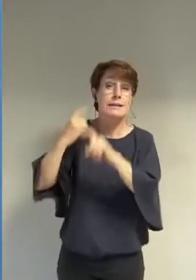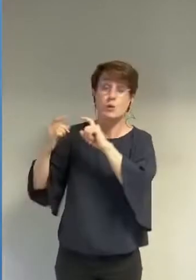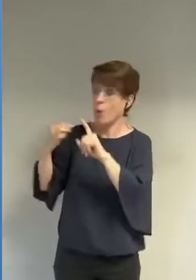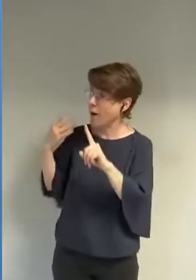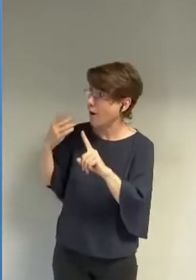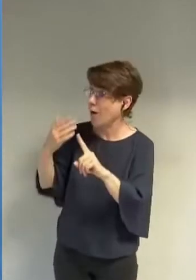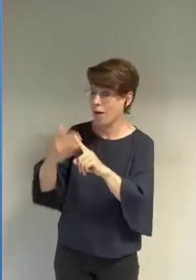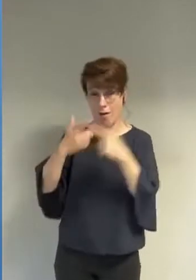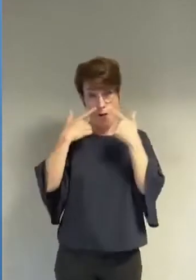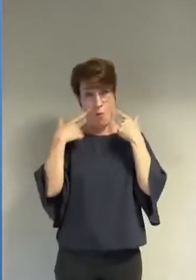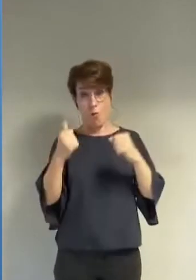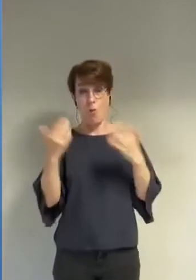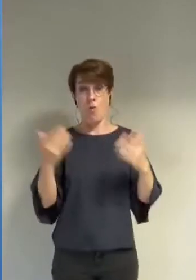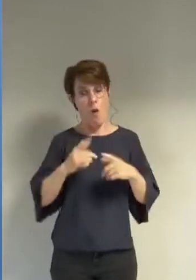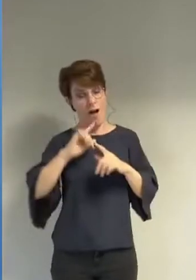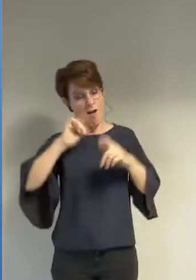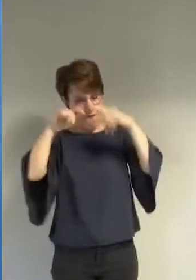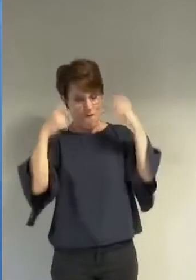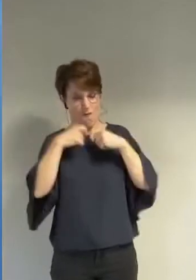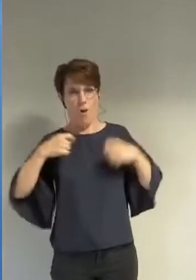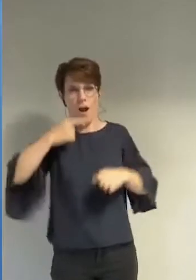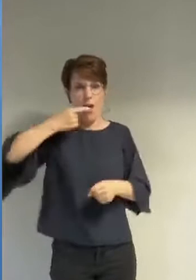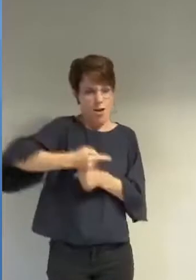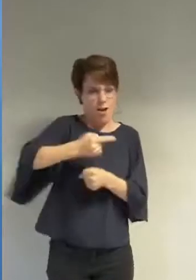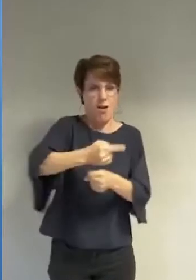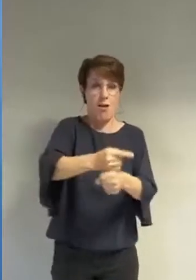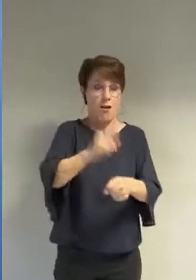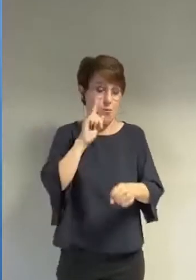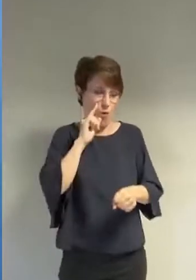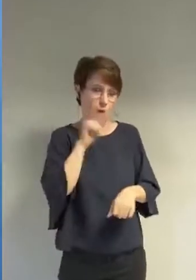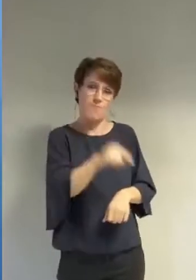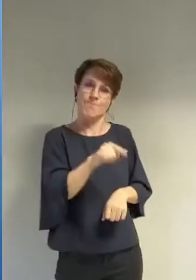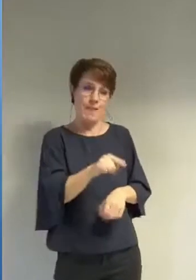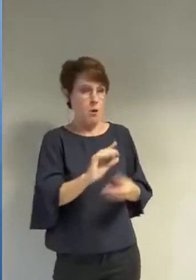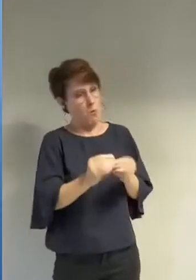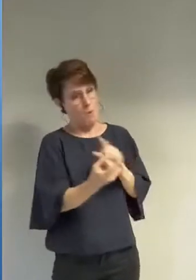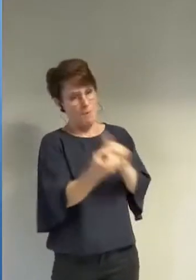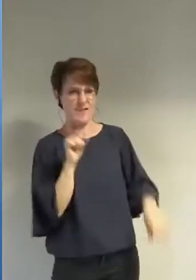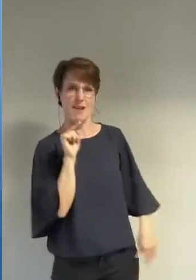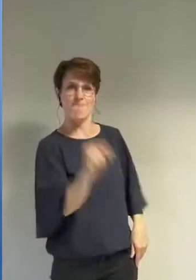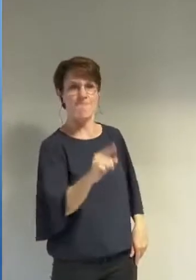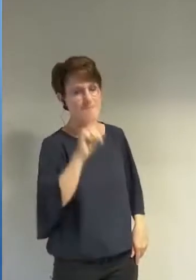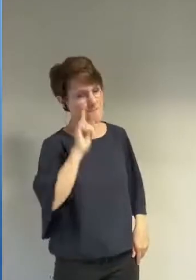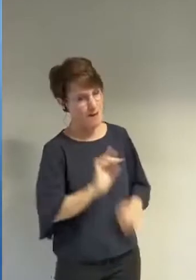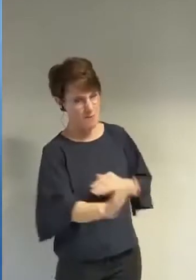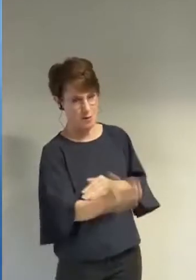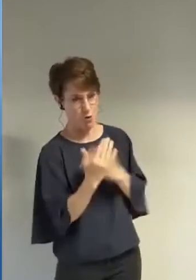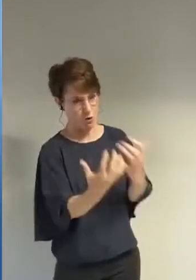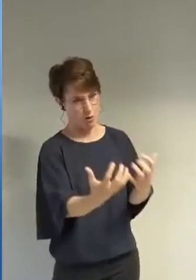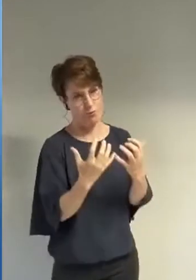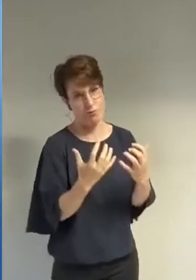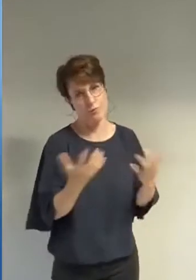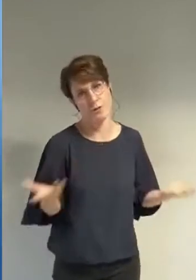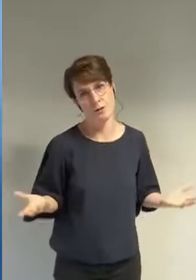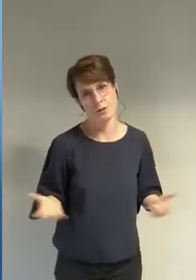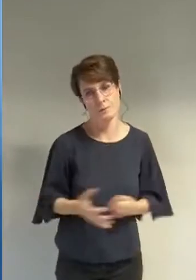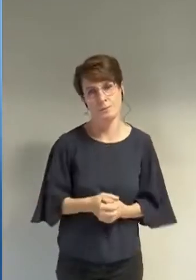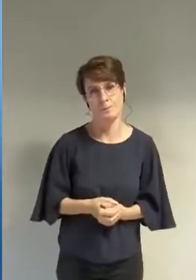infériorité et pour leur rappeler que leur féminité posait problème ça c'est Razika Adnani